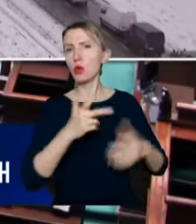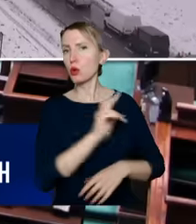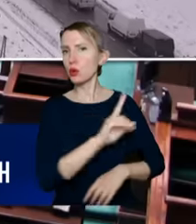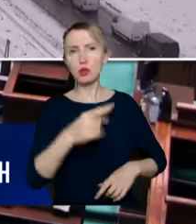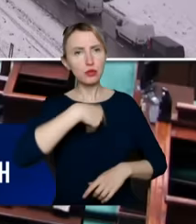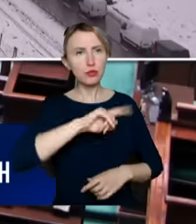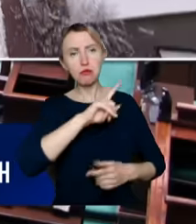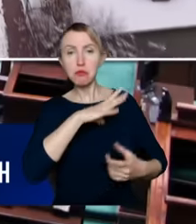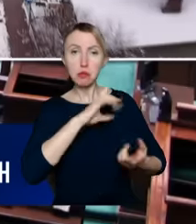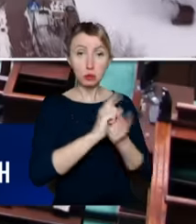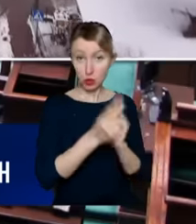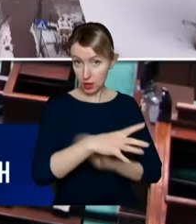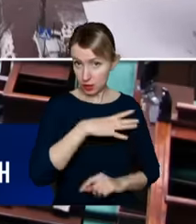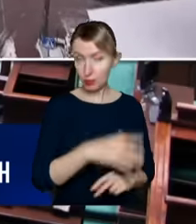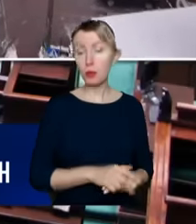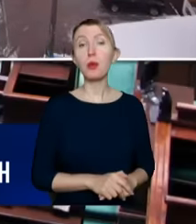spotkał, czy